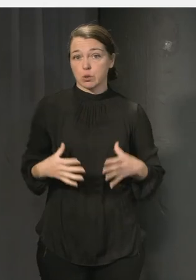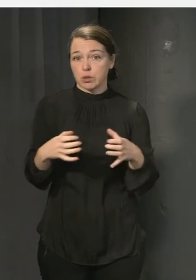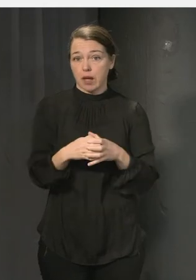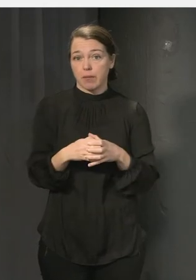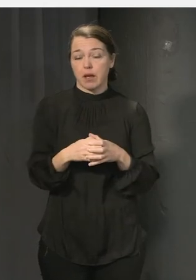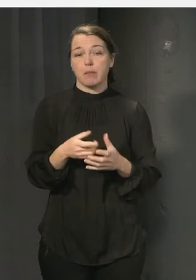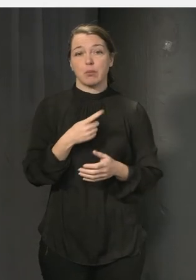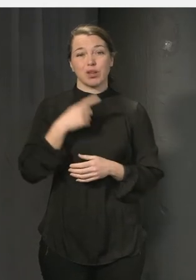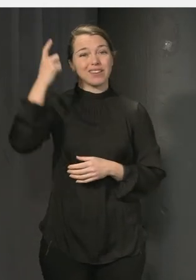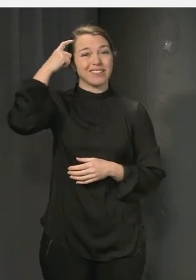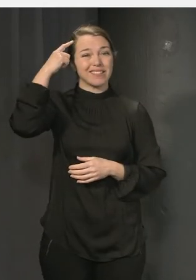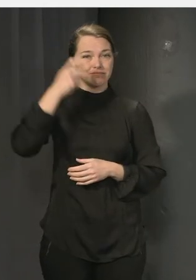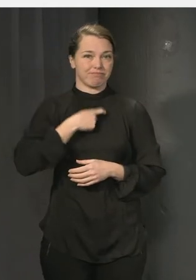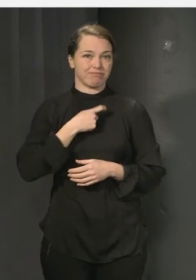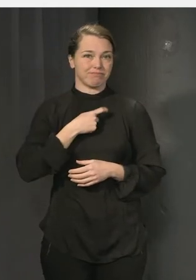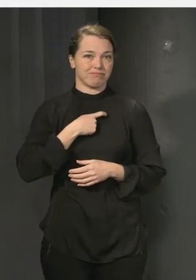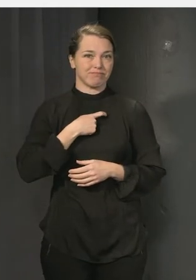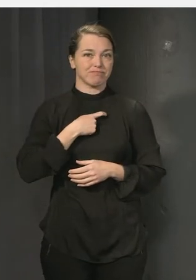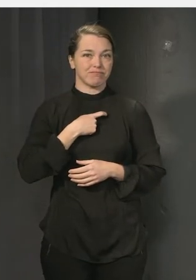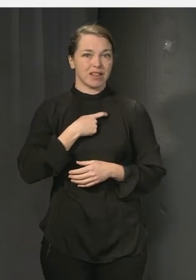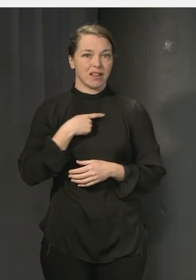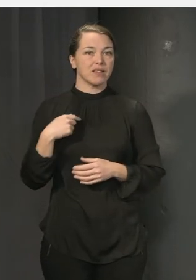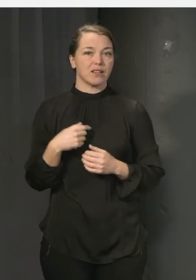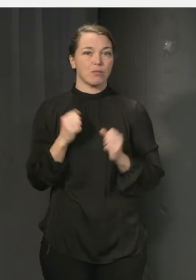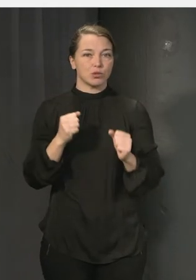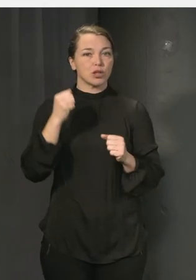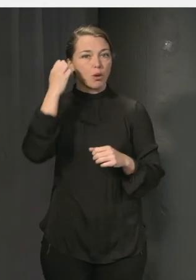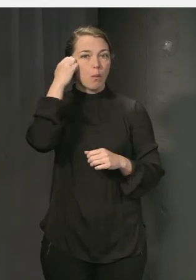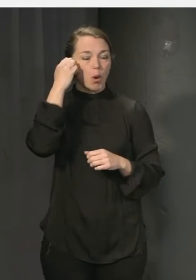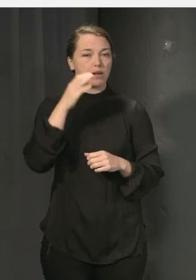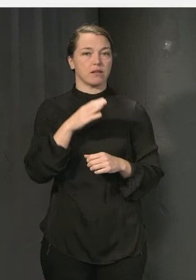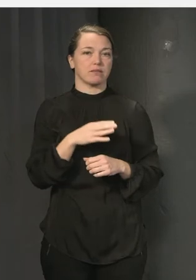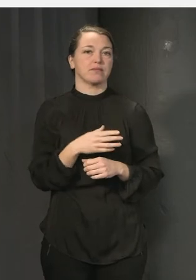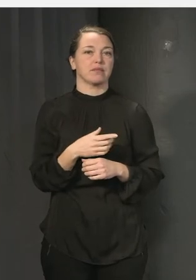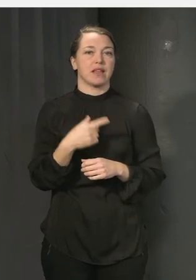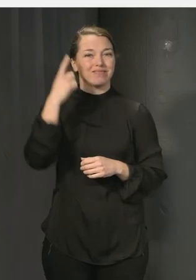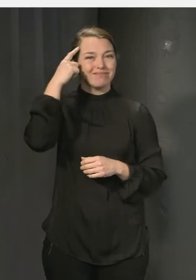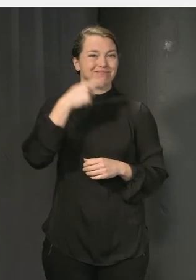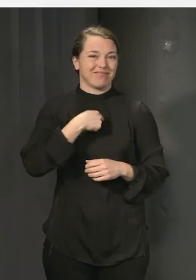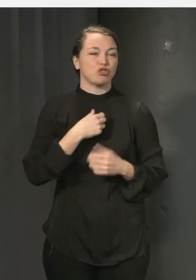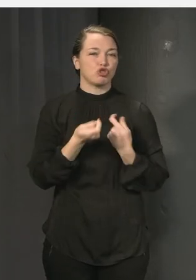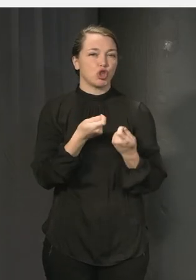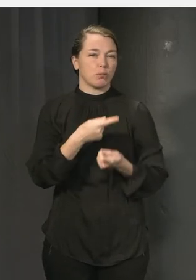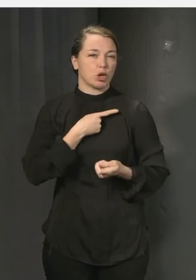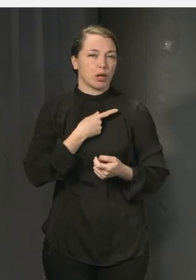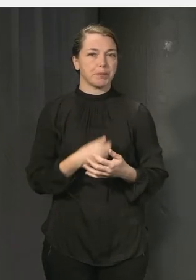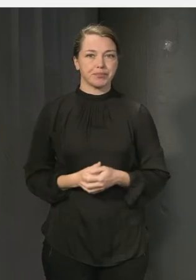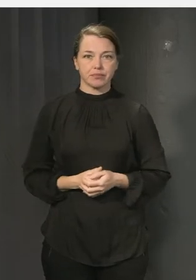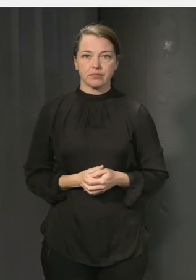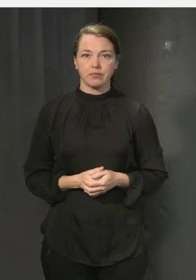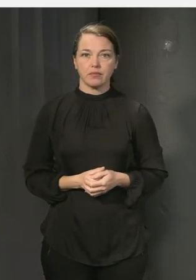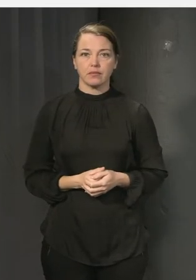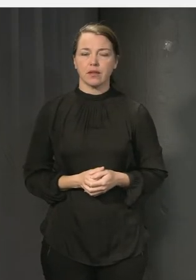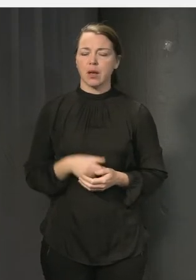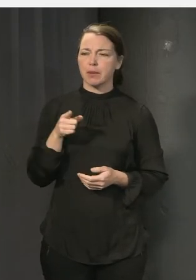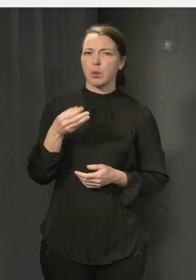och här, att vi, vi ska inte glömma det. Men i sjutton, ja Peter, du är liksom ansvarig för